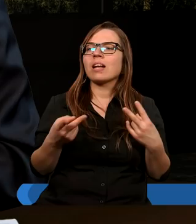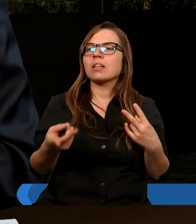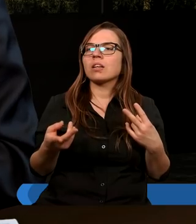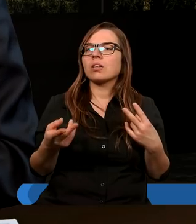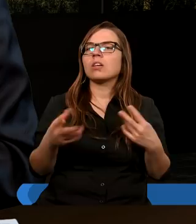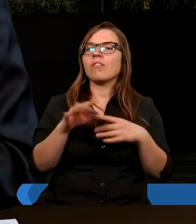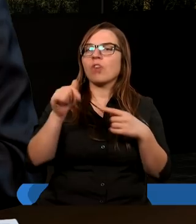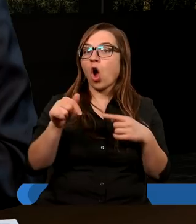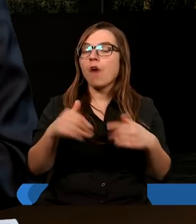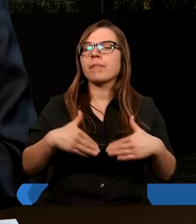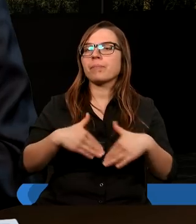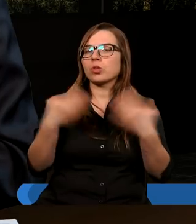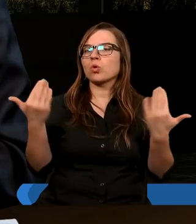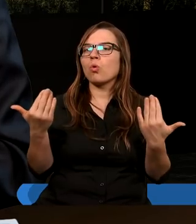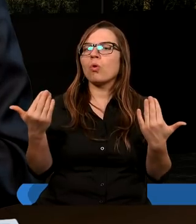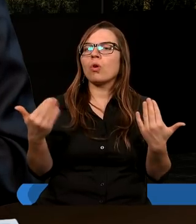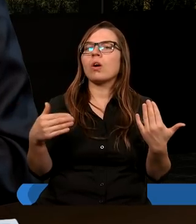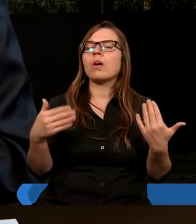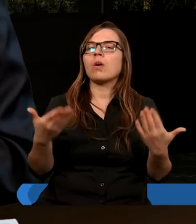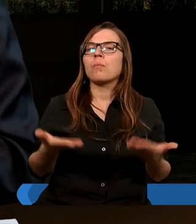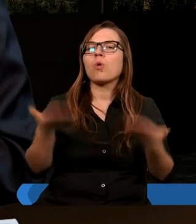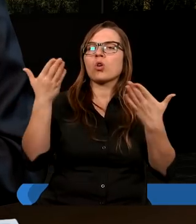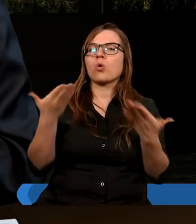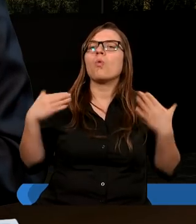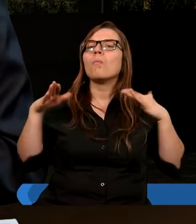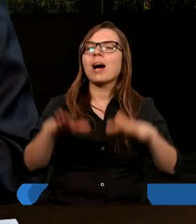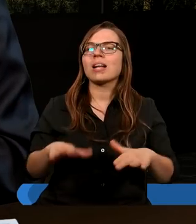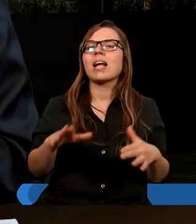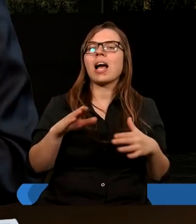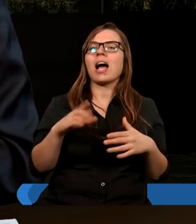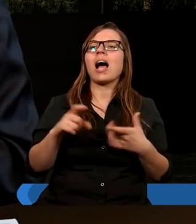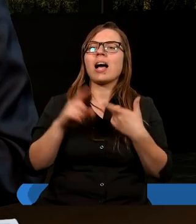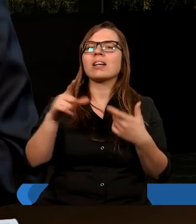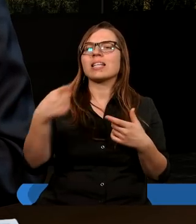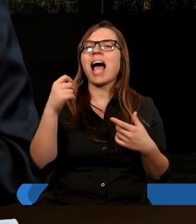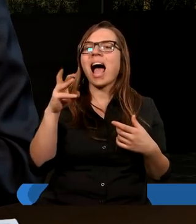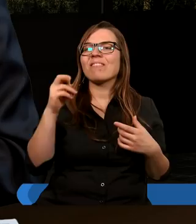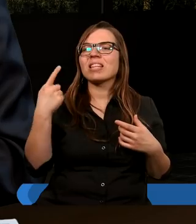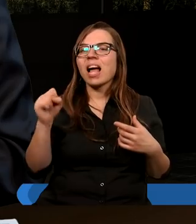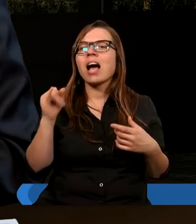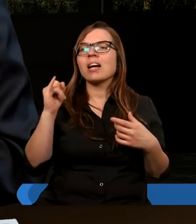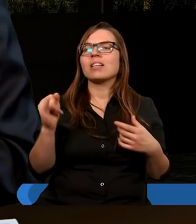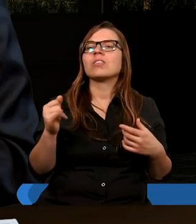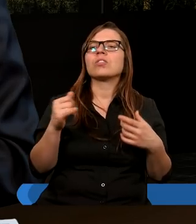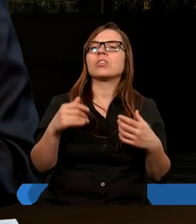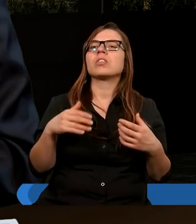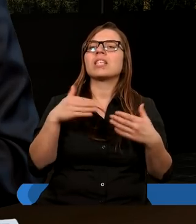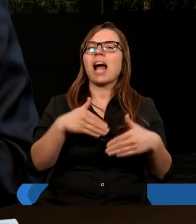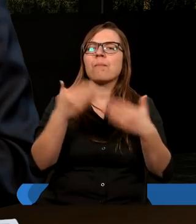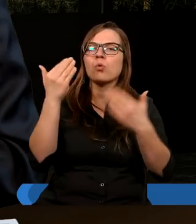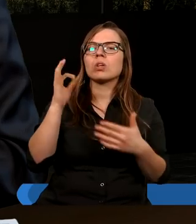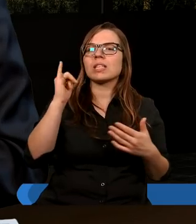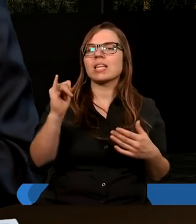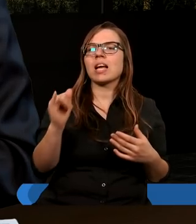W owym dniu podniosłem upadającą chatę Dawida i zamurują